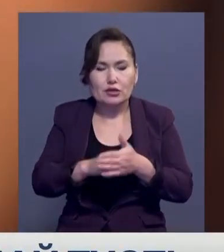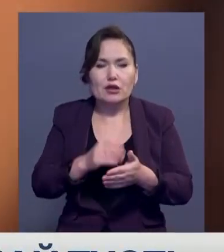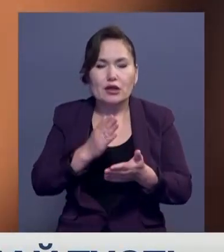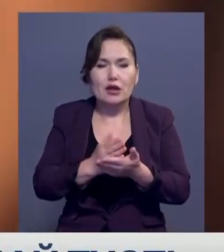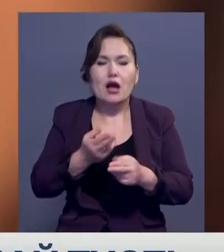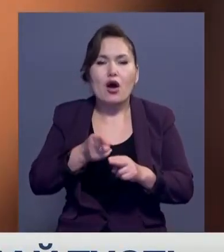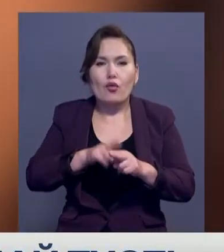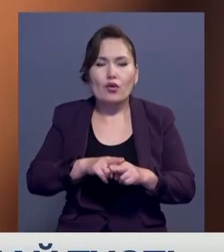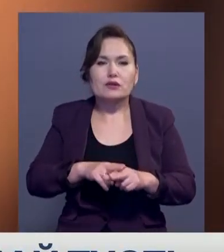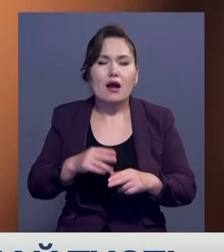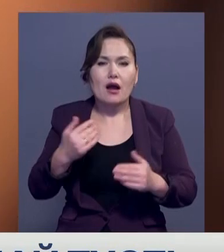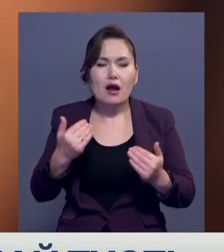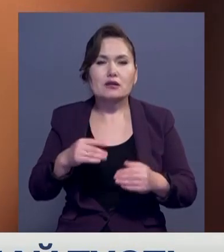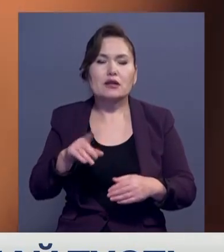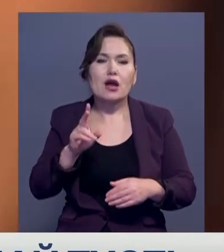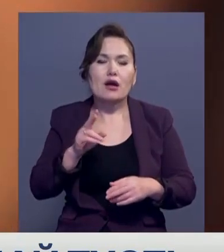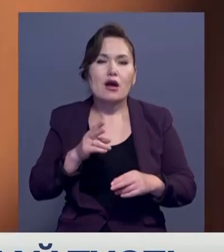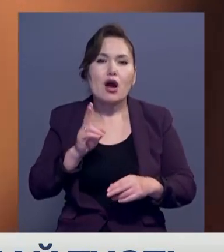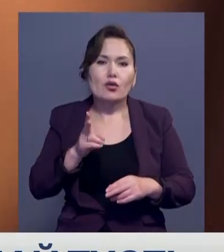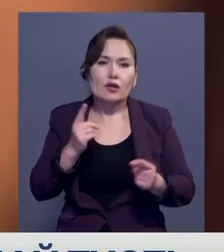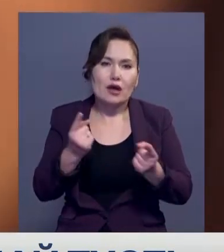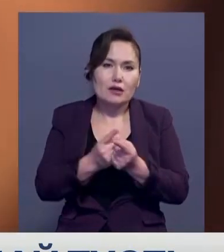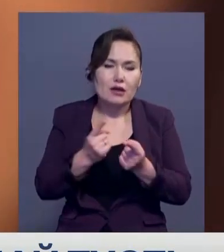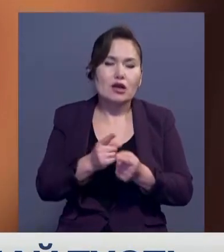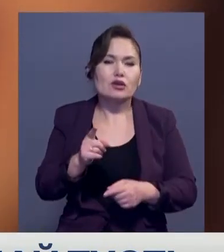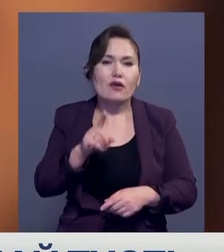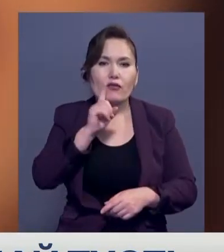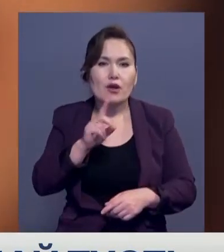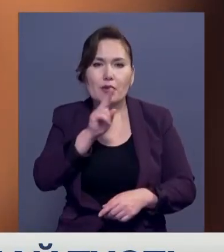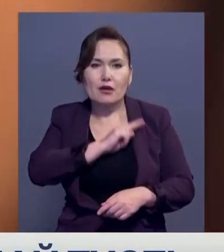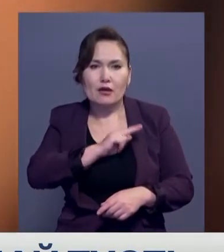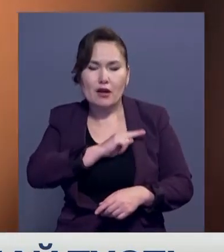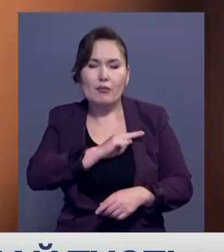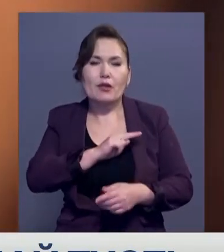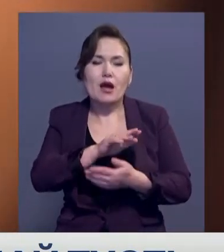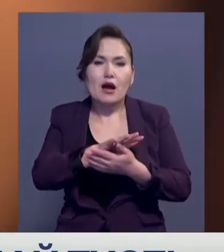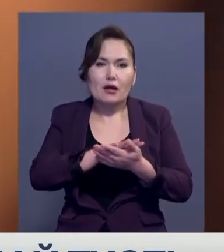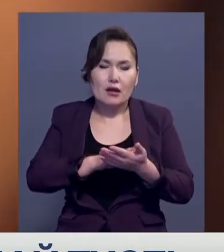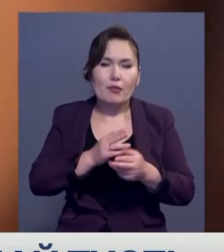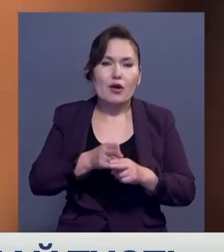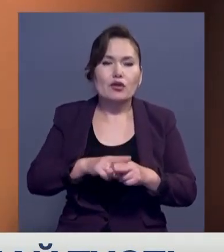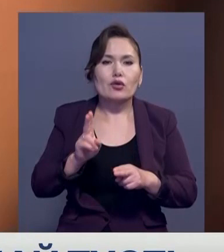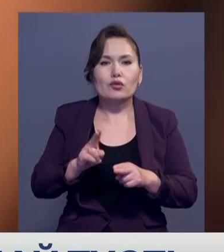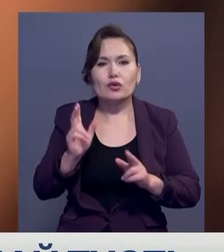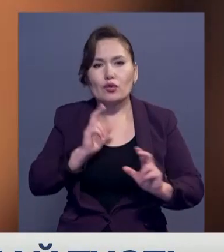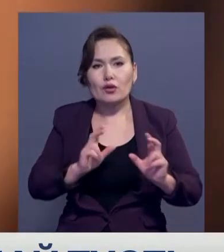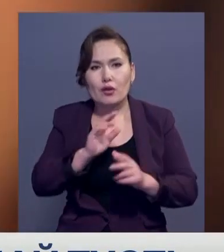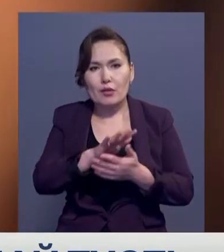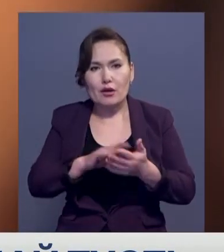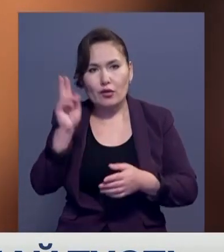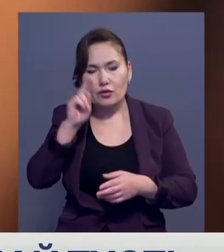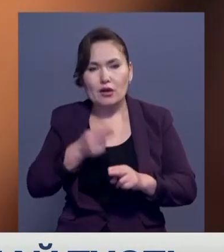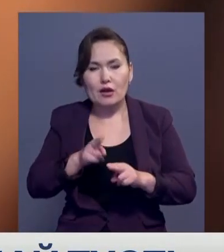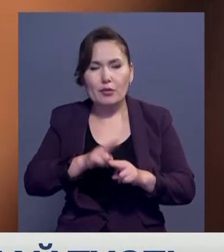Кейбіреулері уақытша жұмысқа тұрса, тағы біреулері университетте оқуын жалғастыруыды шешкен. Ал достарымның